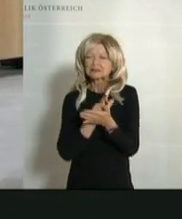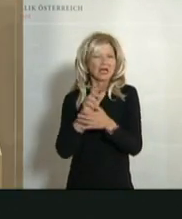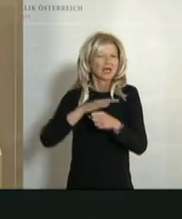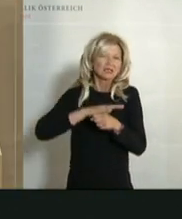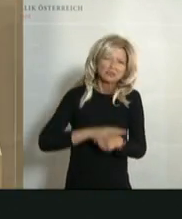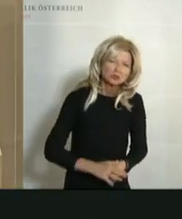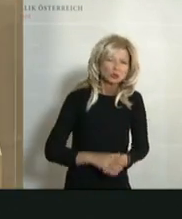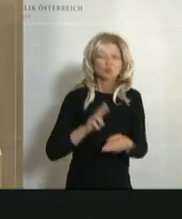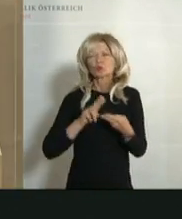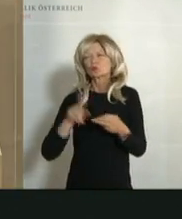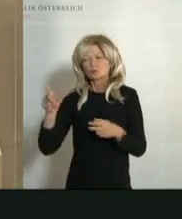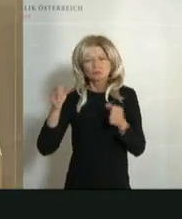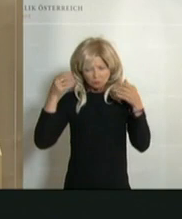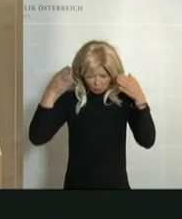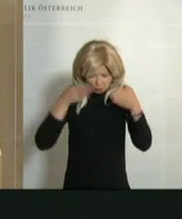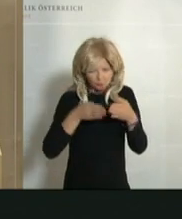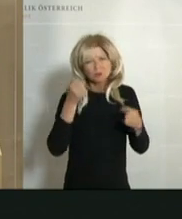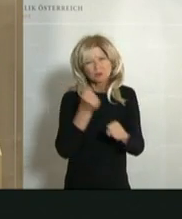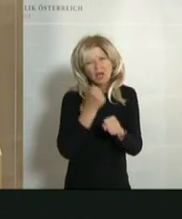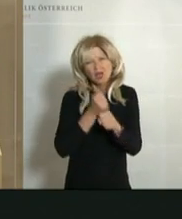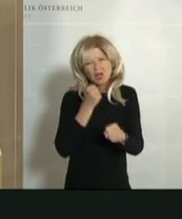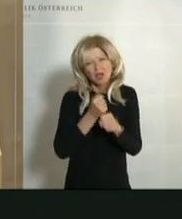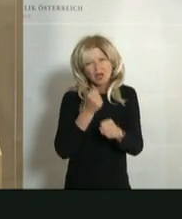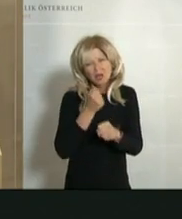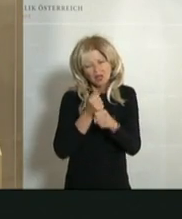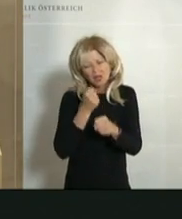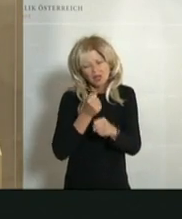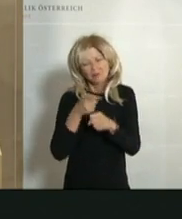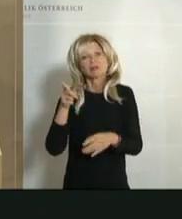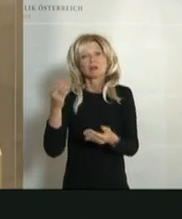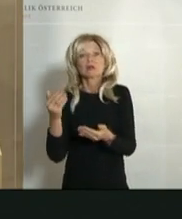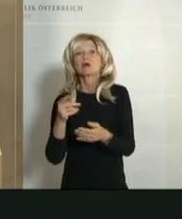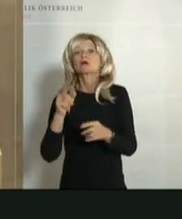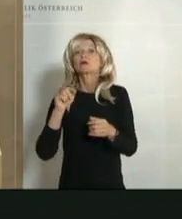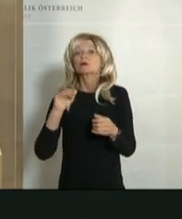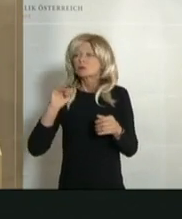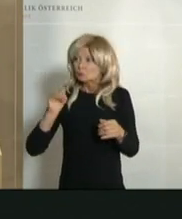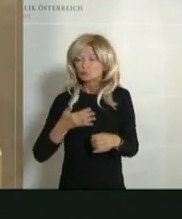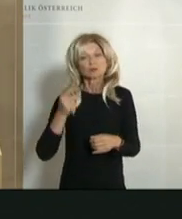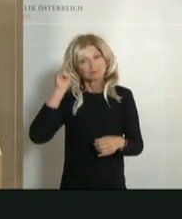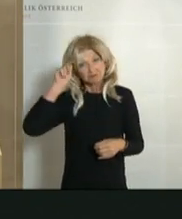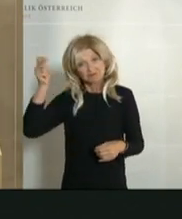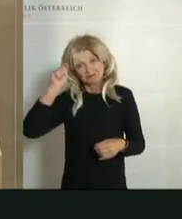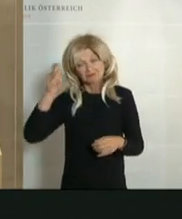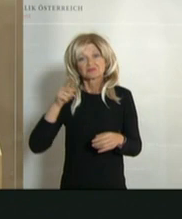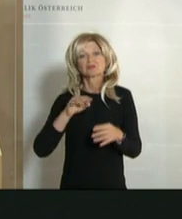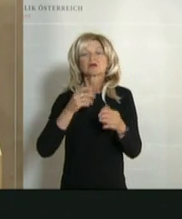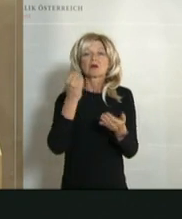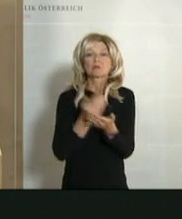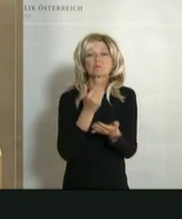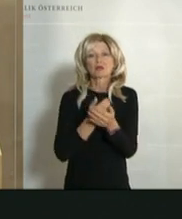umfangreich, wie umfassend und gut dieser Bericht am Ende geworden ist. Aber eines ist klar, es konnte nicht alles